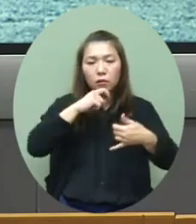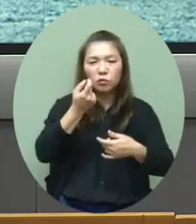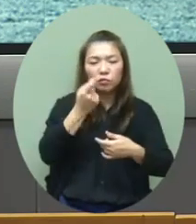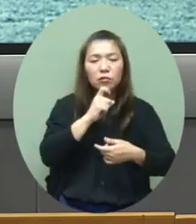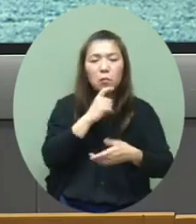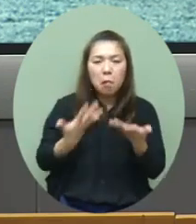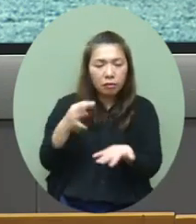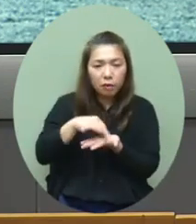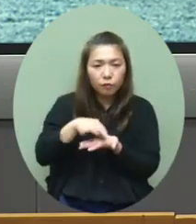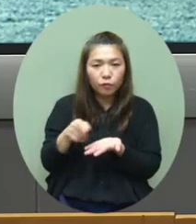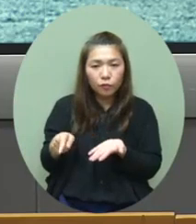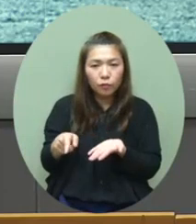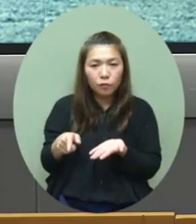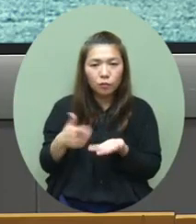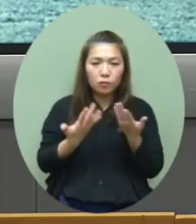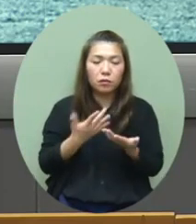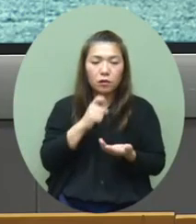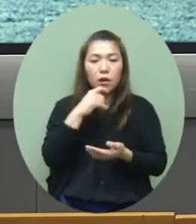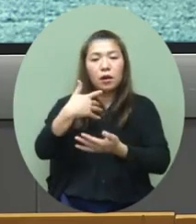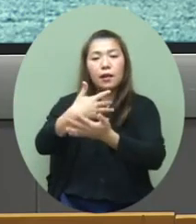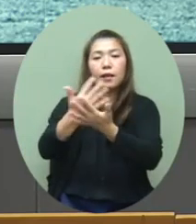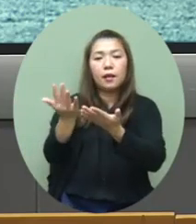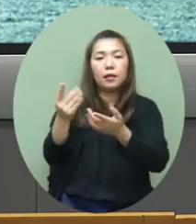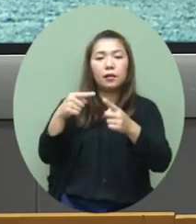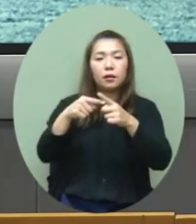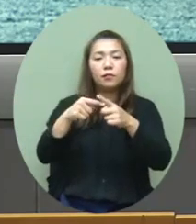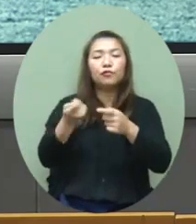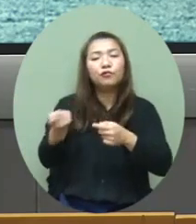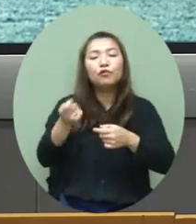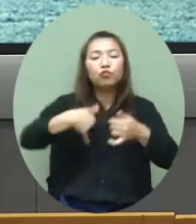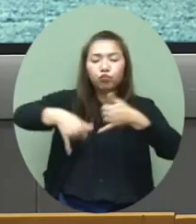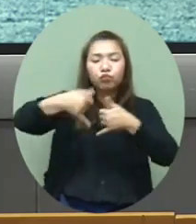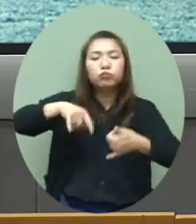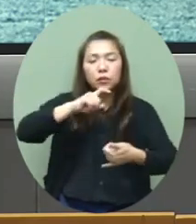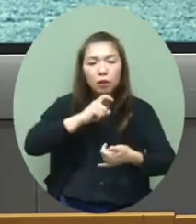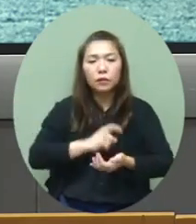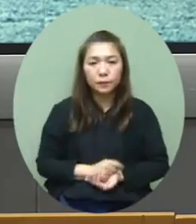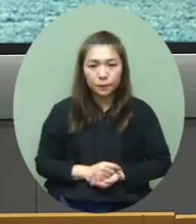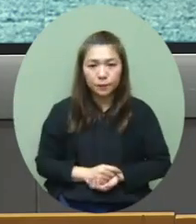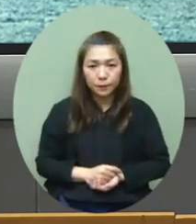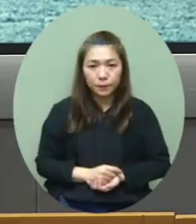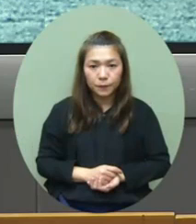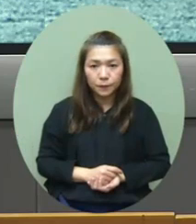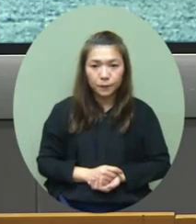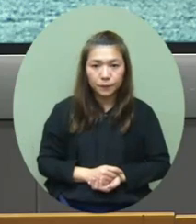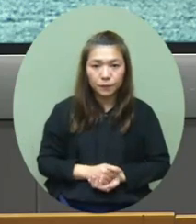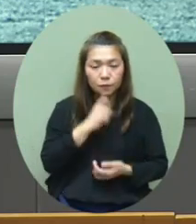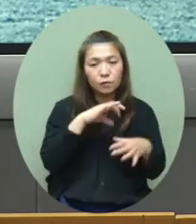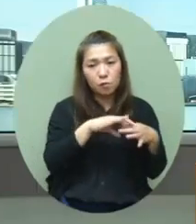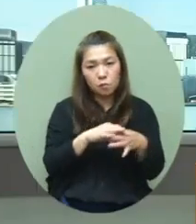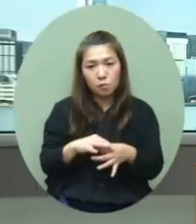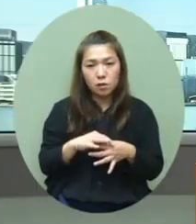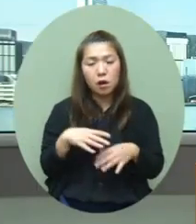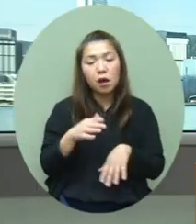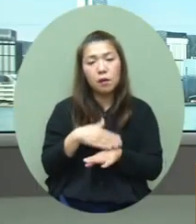地方有時候可能都會有其他人在附近好那就關於